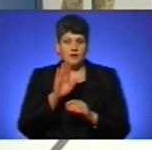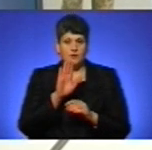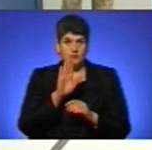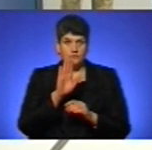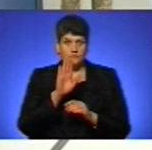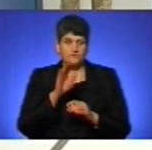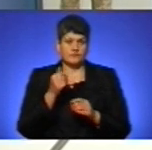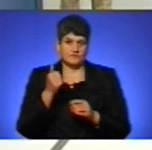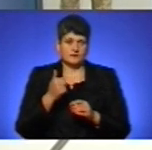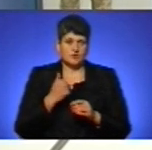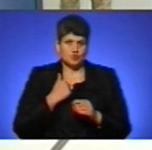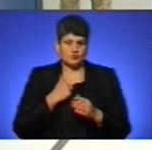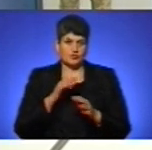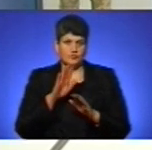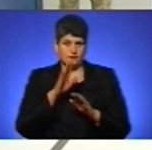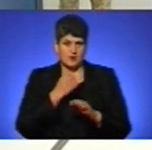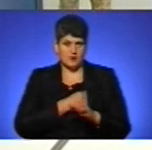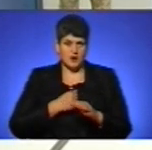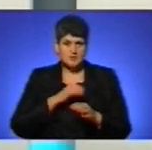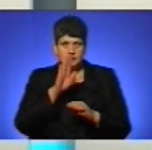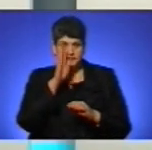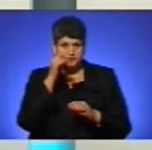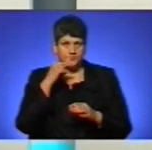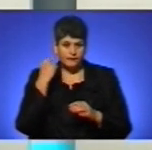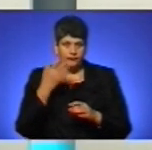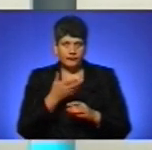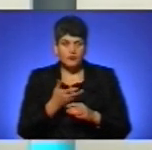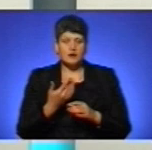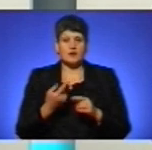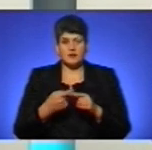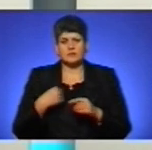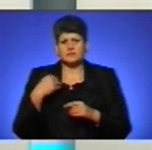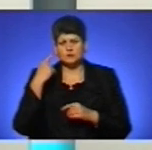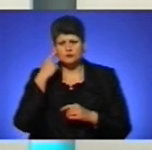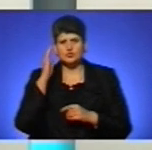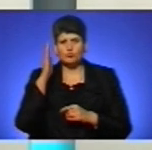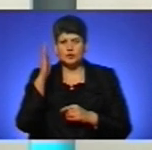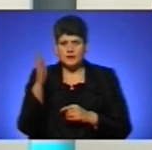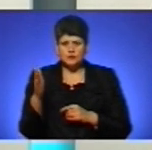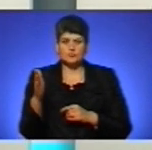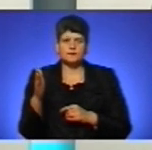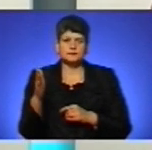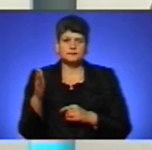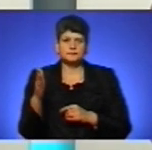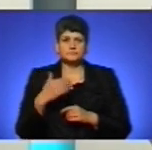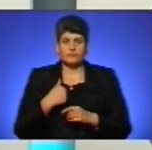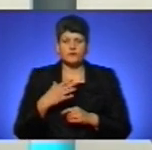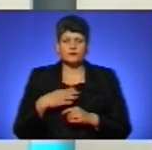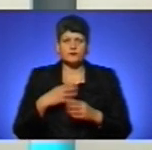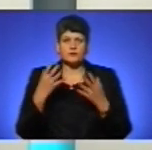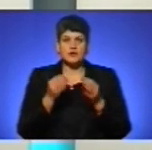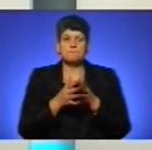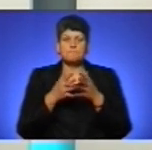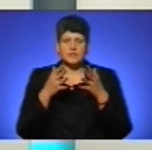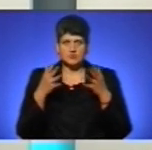повернення держави до Збройного Силу України. Я сподіваюся, що і в подальшому нас очікує ще більший,